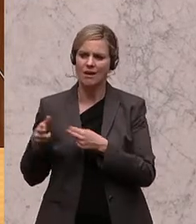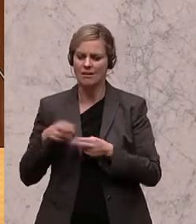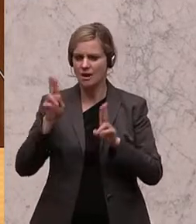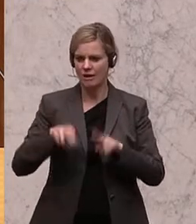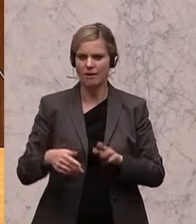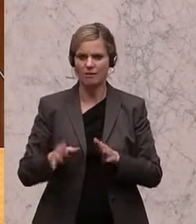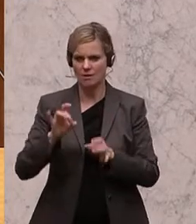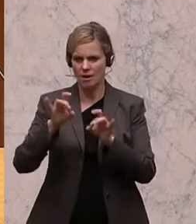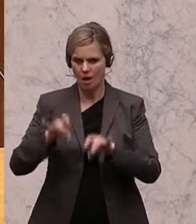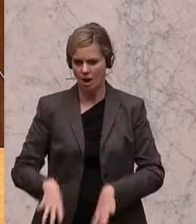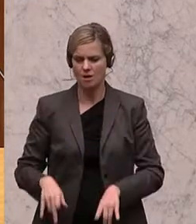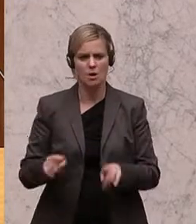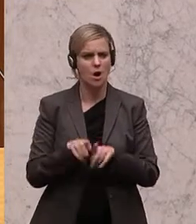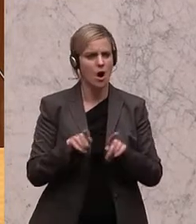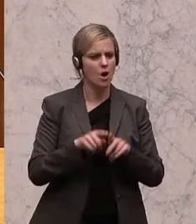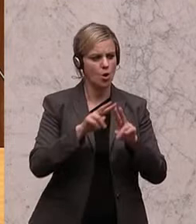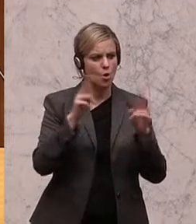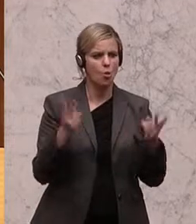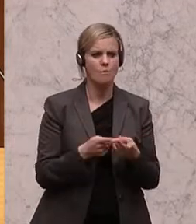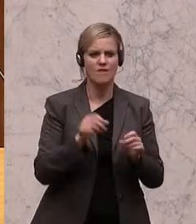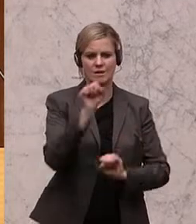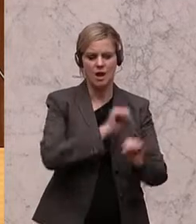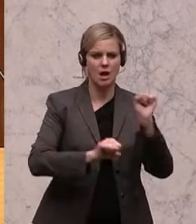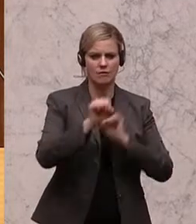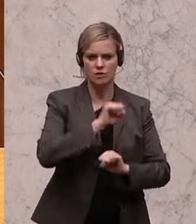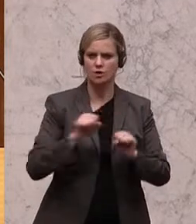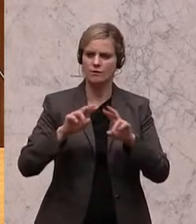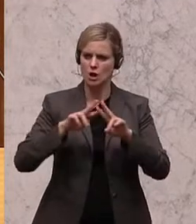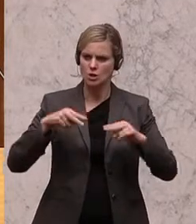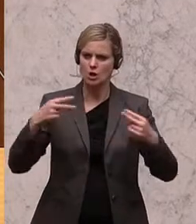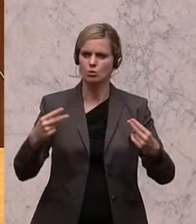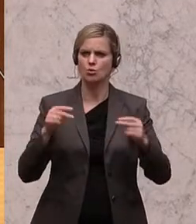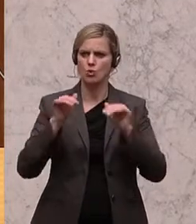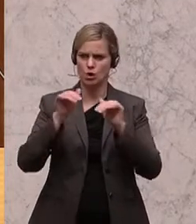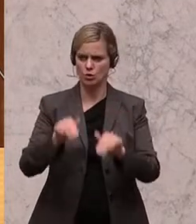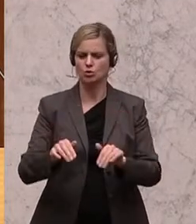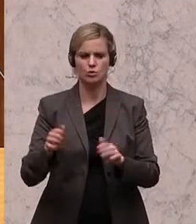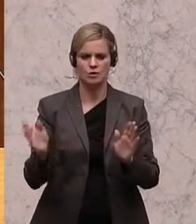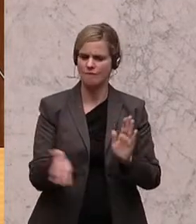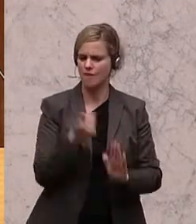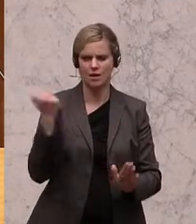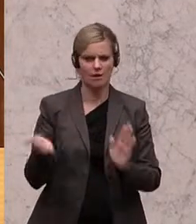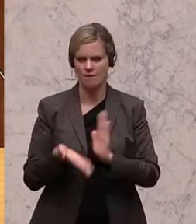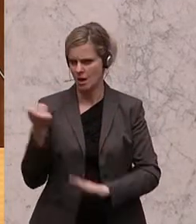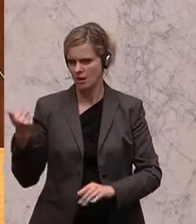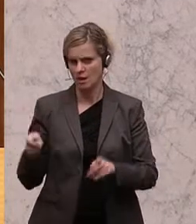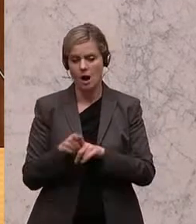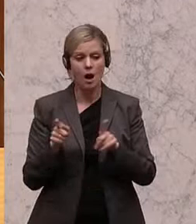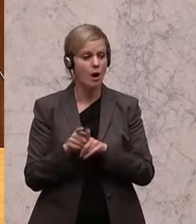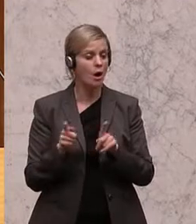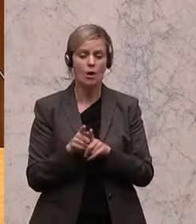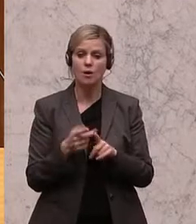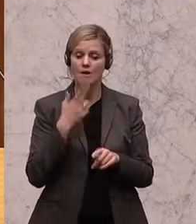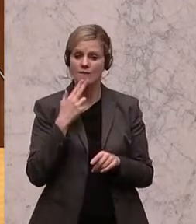auch Parteienrechte der Umweltanwaltschaften, der Naturschutz wäre unter die Räder gekommen, es wäre zu einer